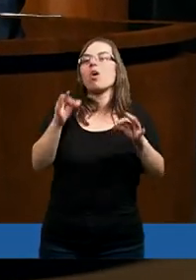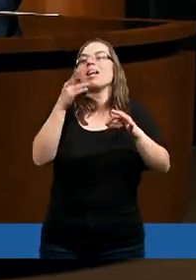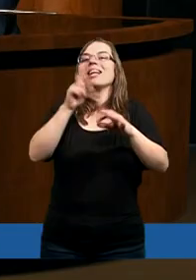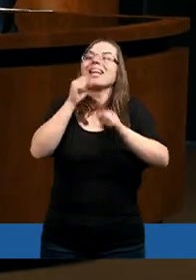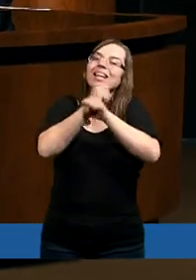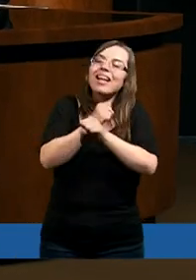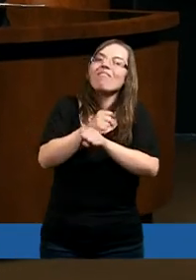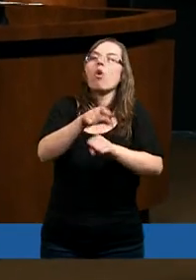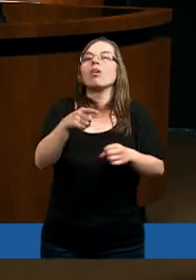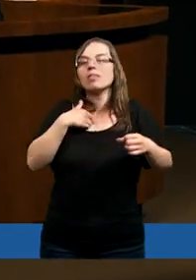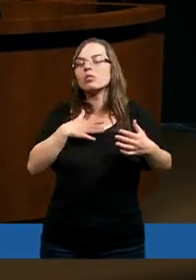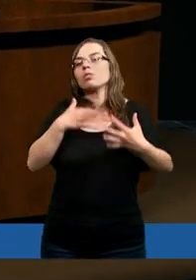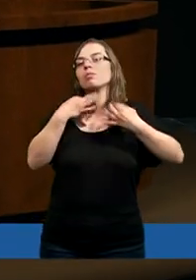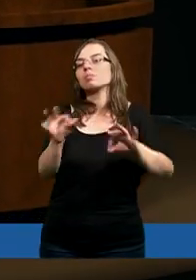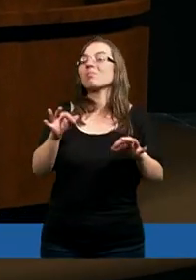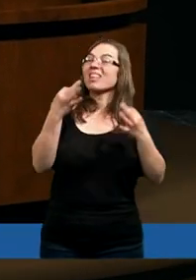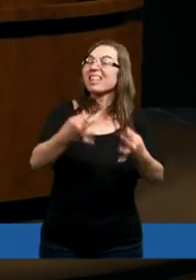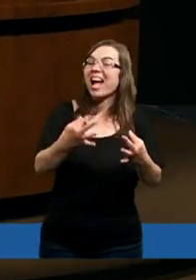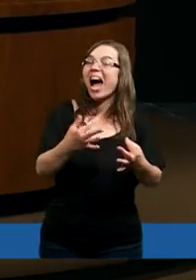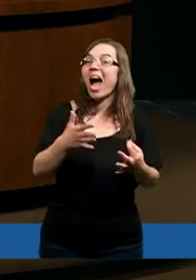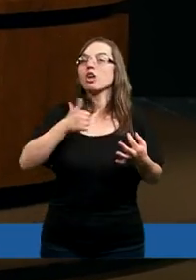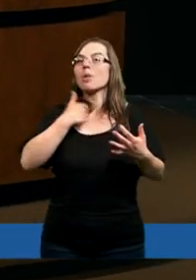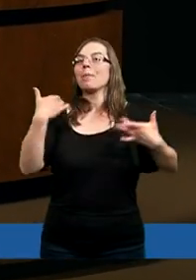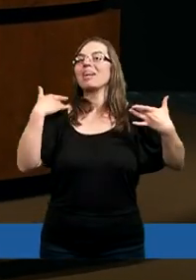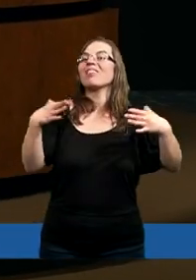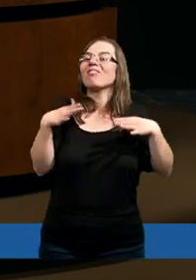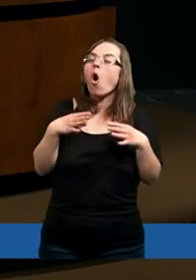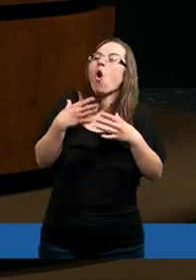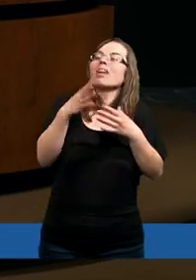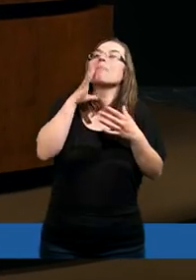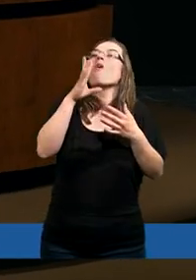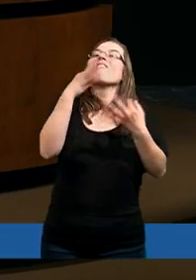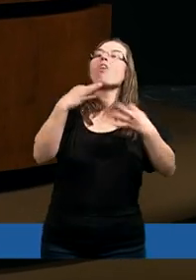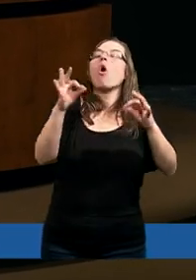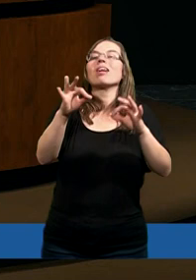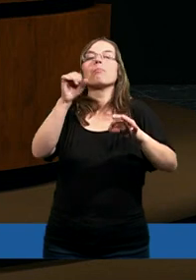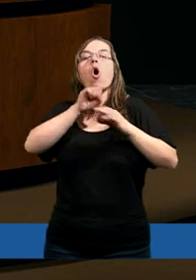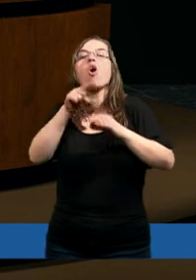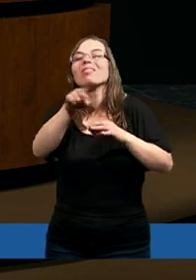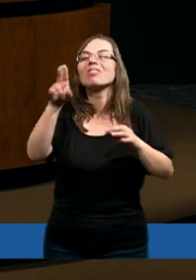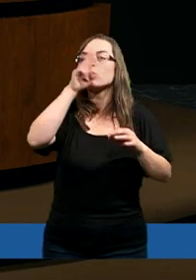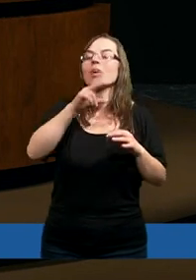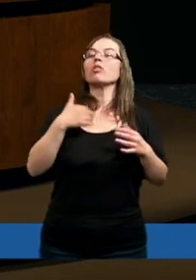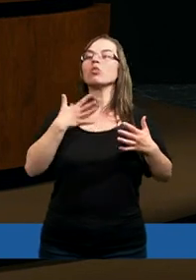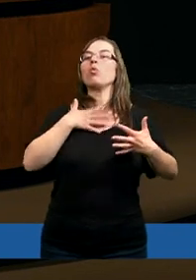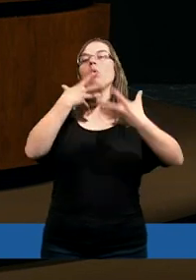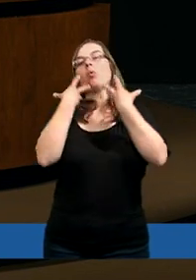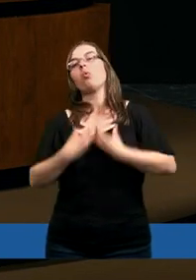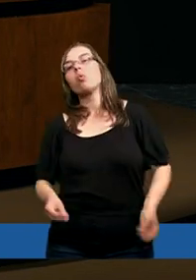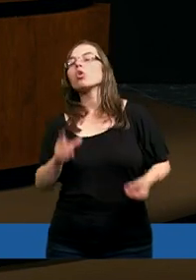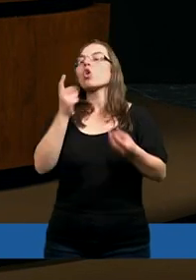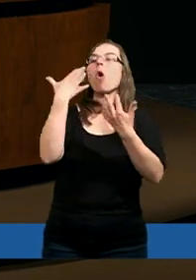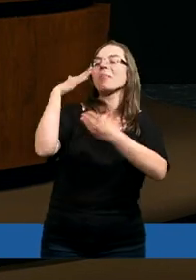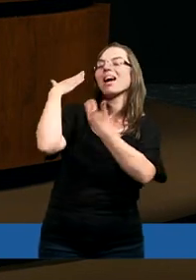z niewoli. Teraz to naprawdę jestem wolny od tego, co niszczy, co ponisza, co jest